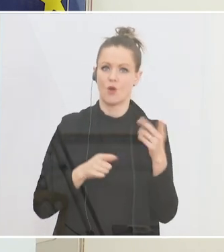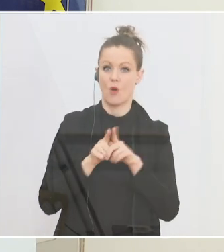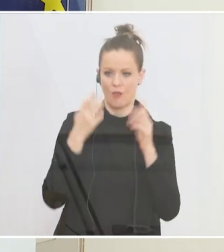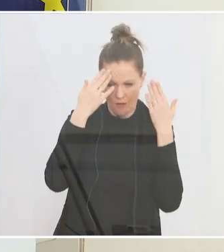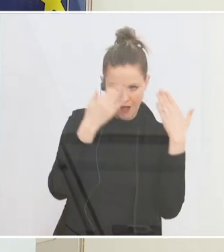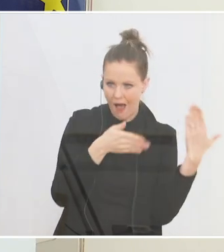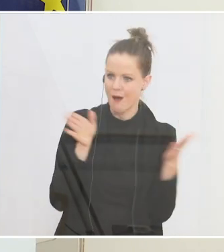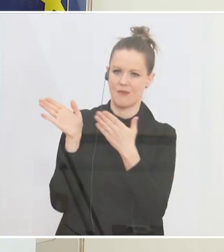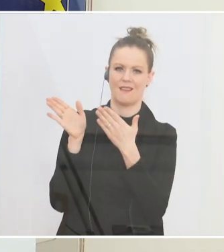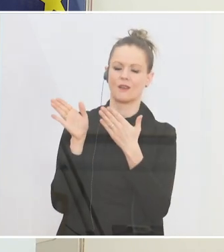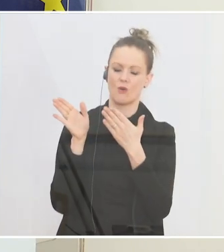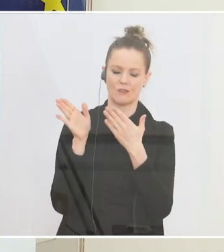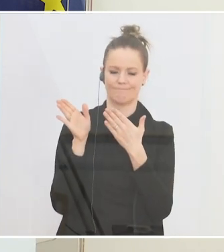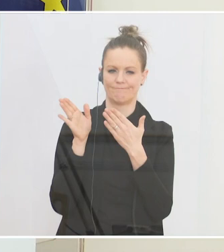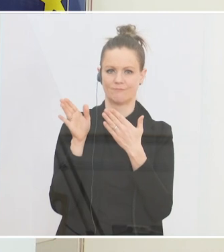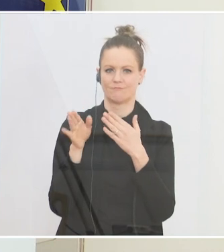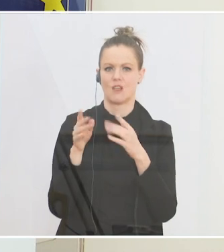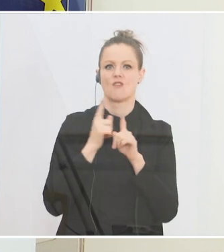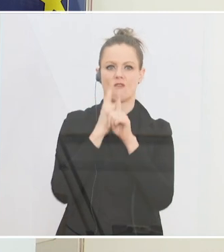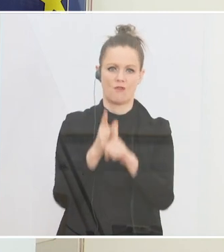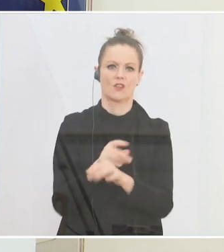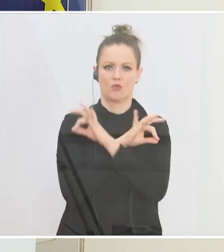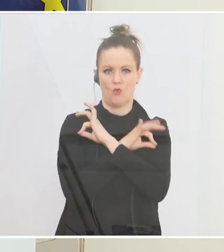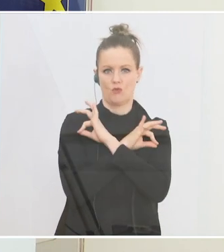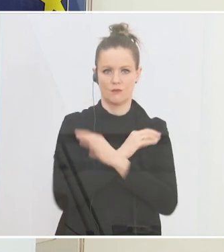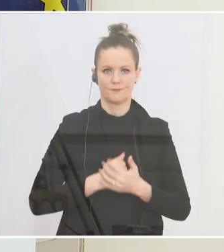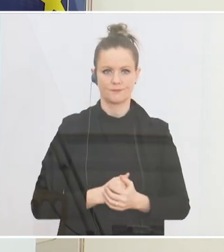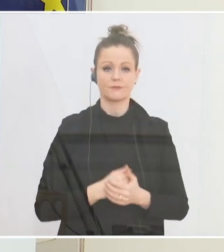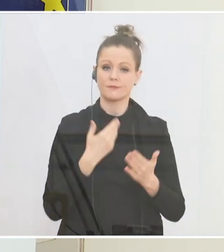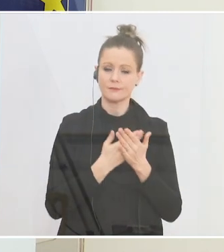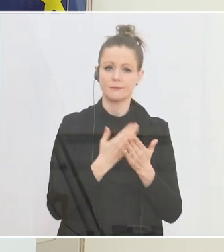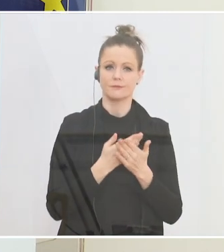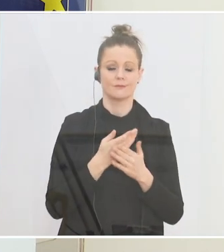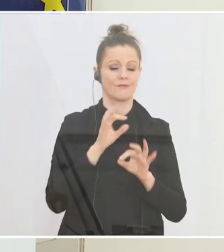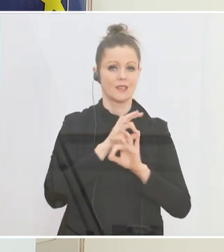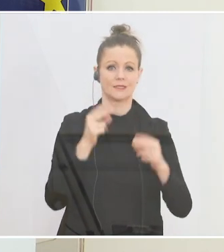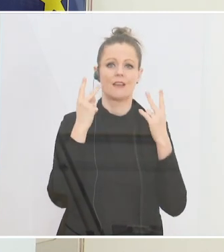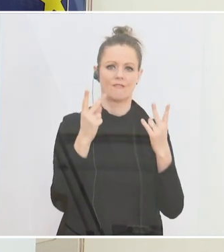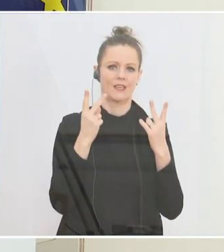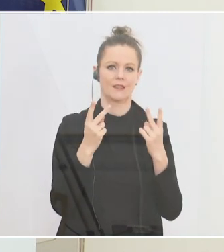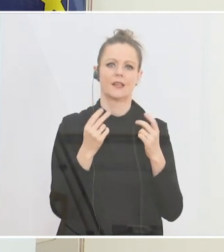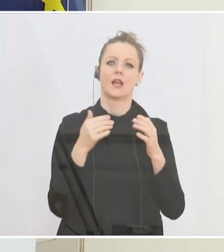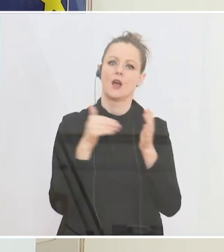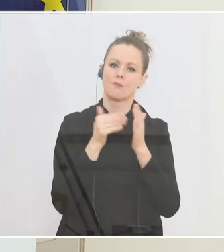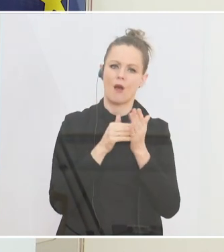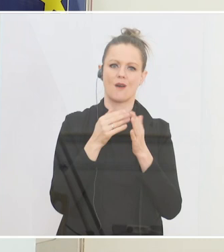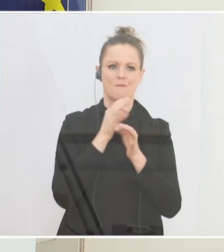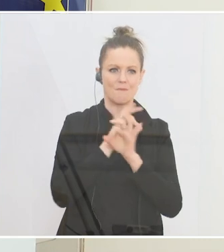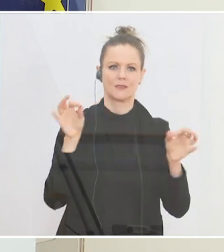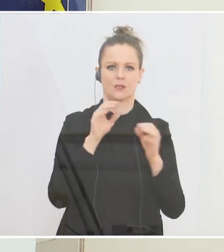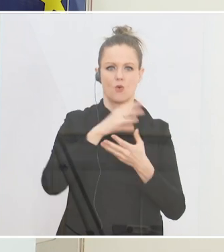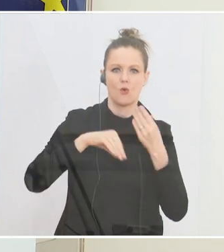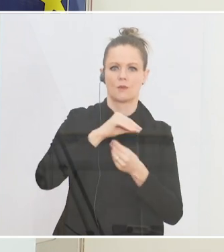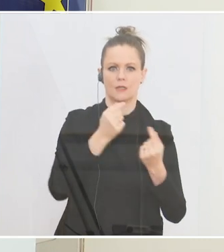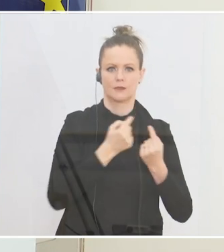dann natürlich auch zu tödlichen Folgen führen. Und darum ist es einfach wichtig, dass man da jetzt eine bessere Handhabe hat. Wir haben in den